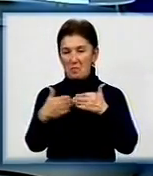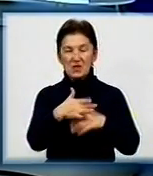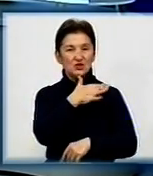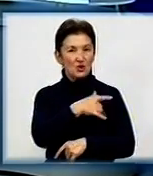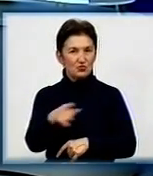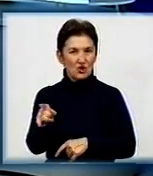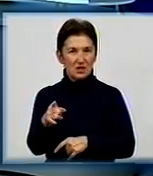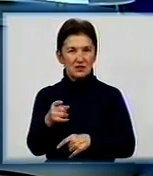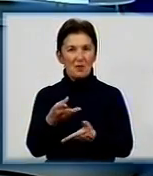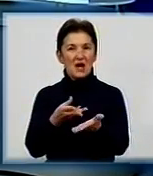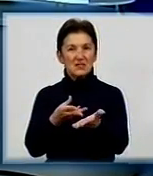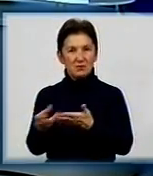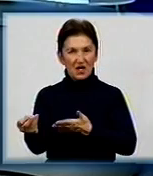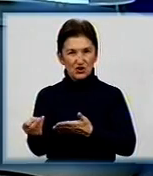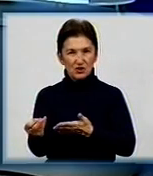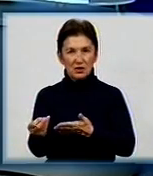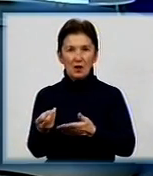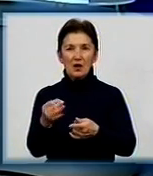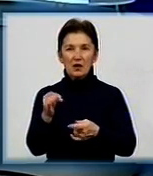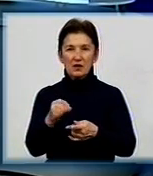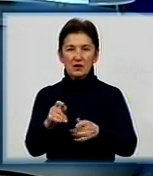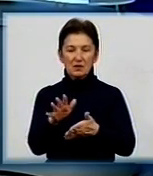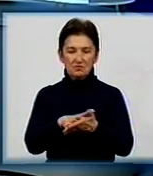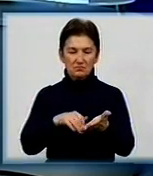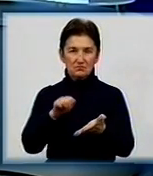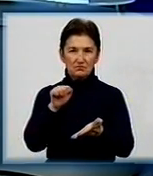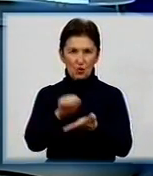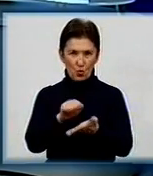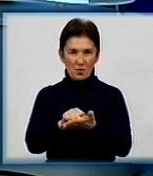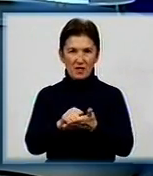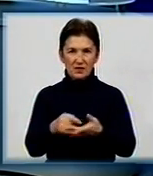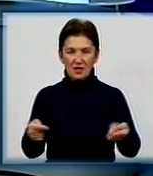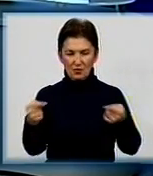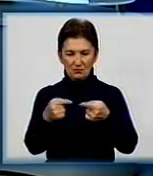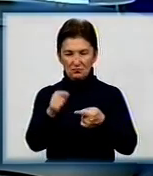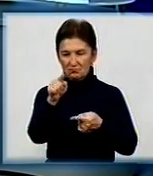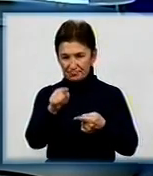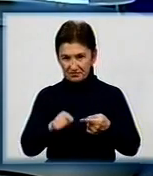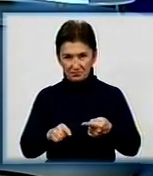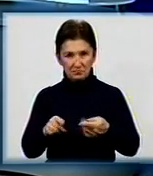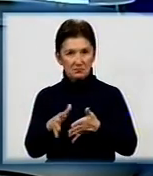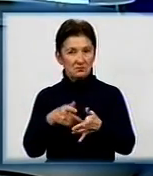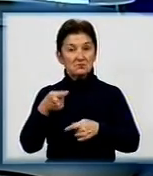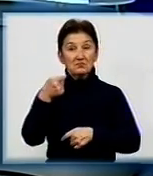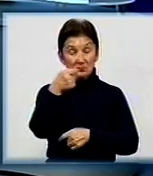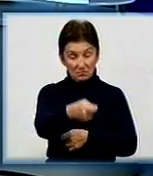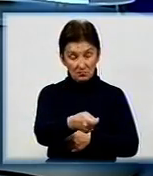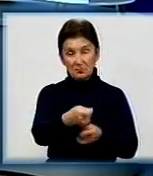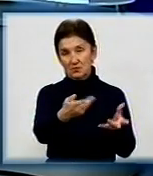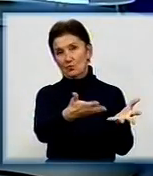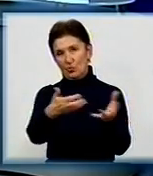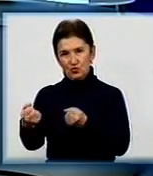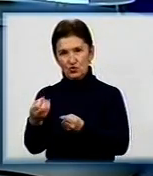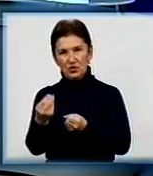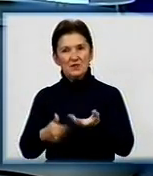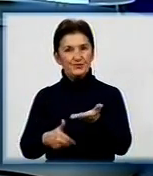І є можливість станом на 1 грудня подати відповідні документи і отримати таку дотацію сільгостоваробникам. У нас